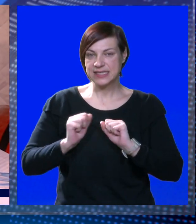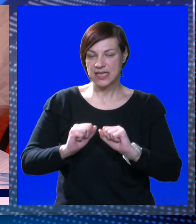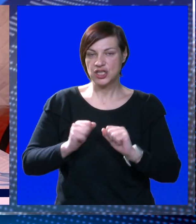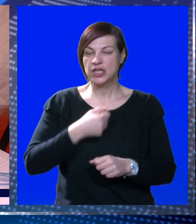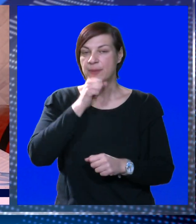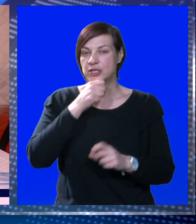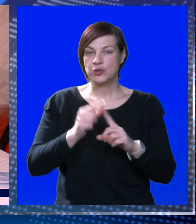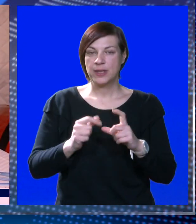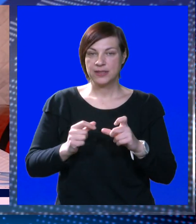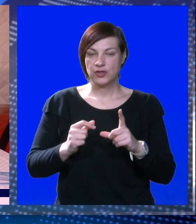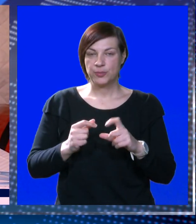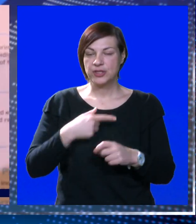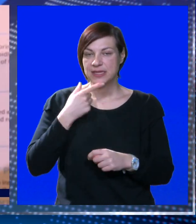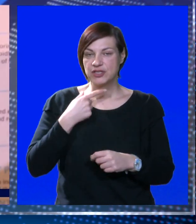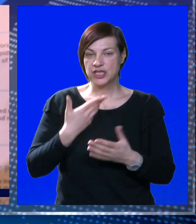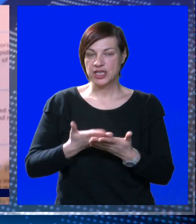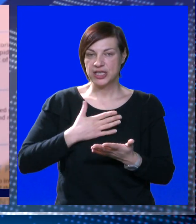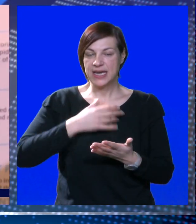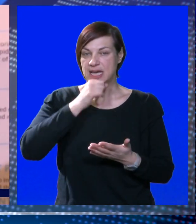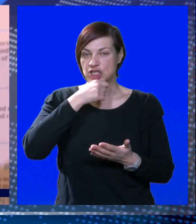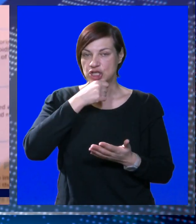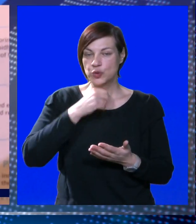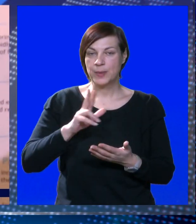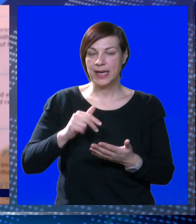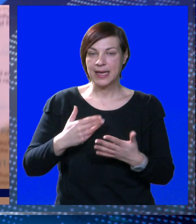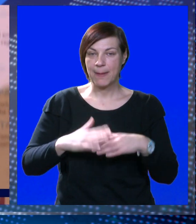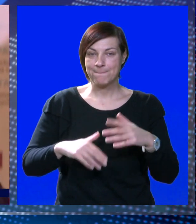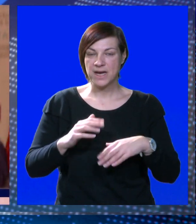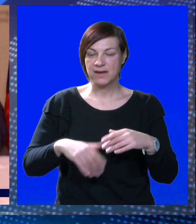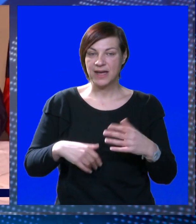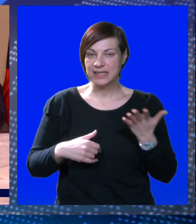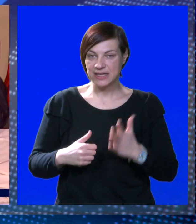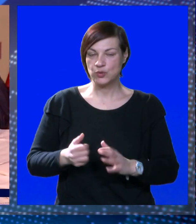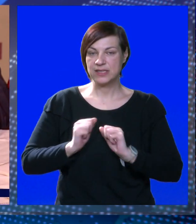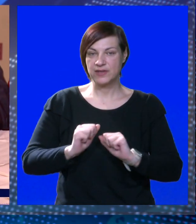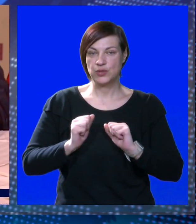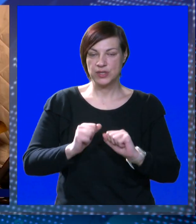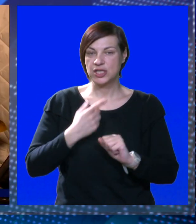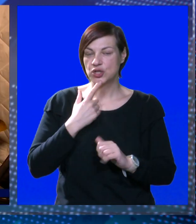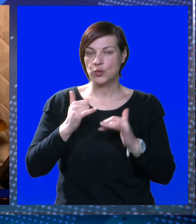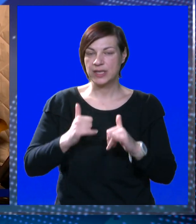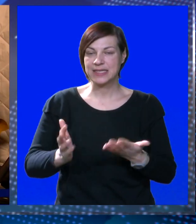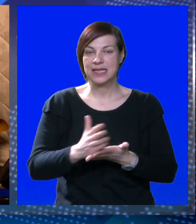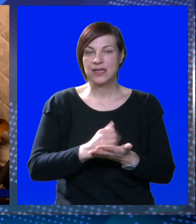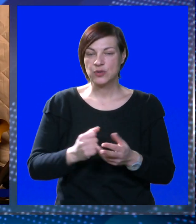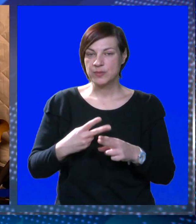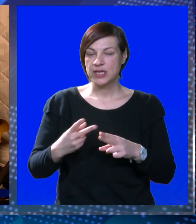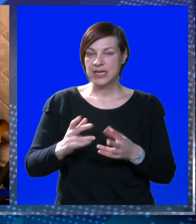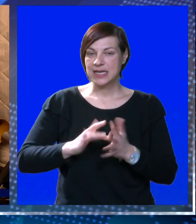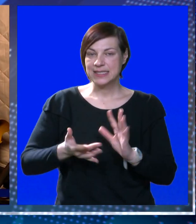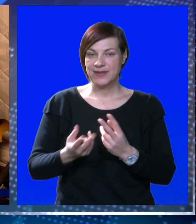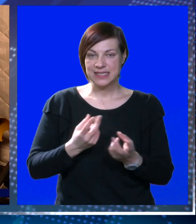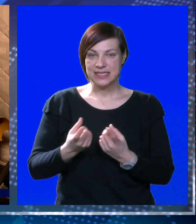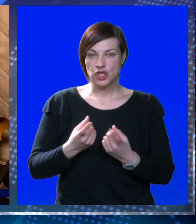zaštite, pa Župan Nikola Dobroslević ističe kako naša Županija ima doista kvalitetnu civilnu zaštitu koja je do sada uspješno